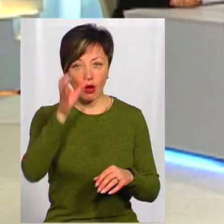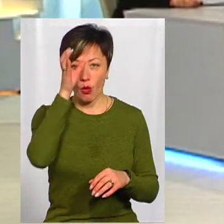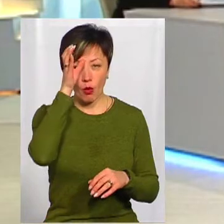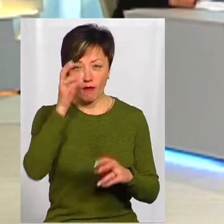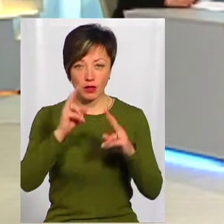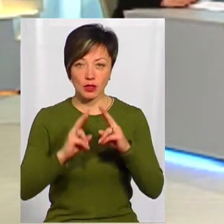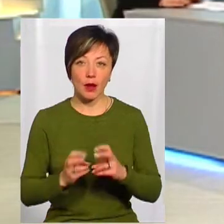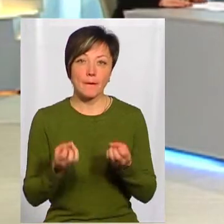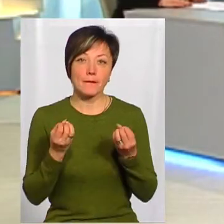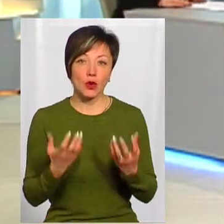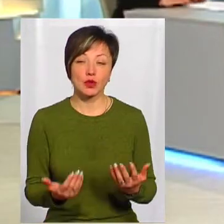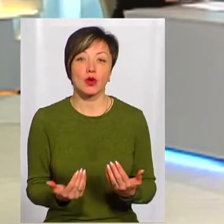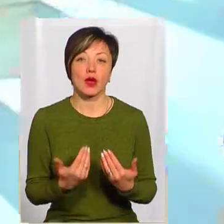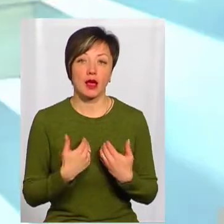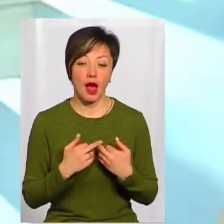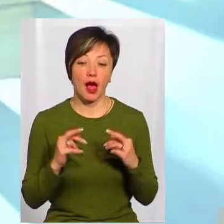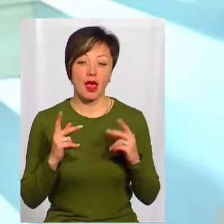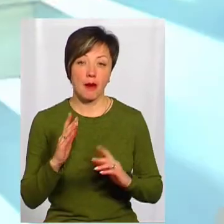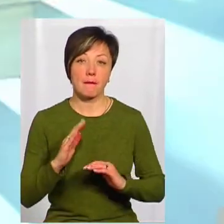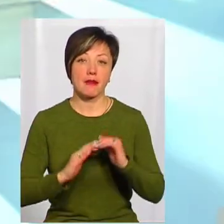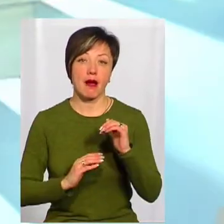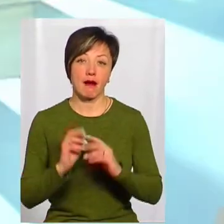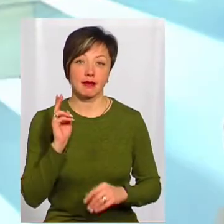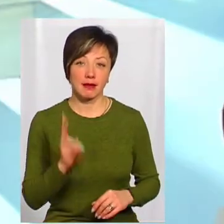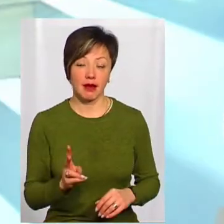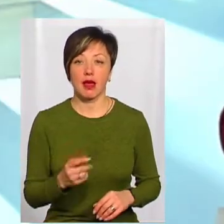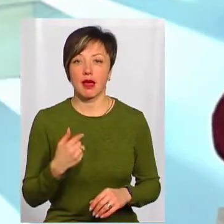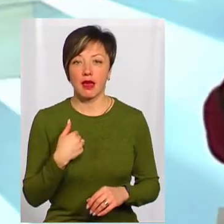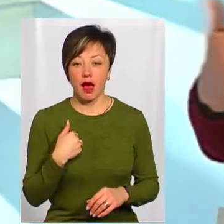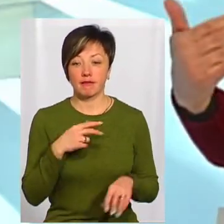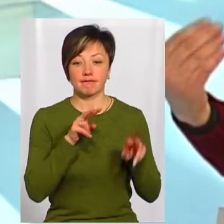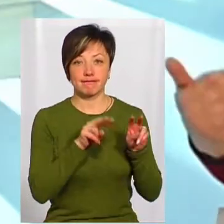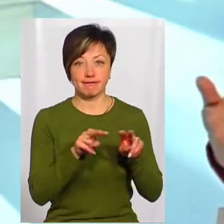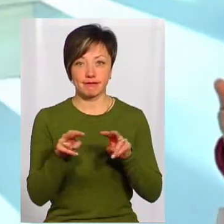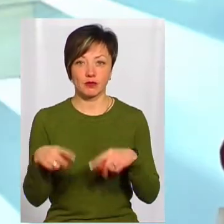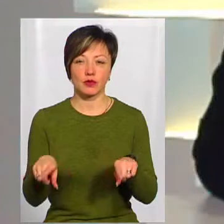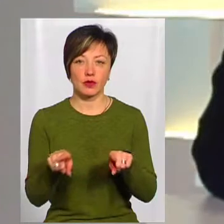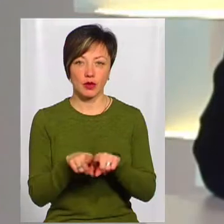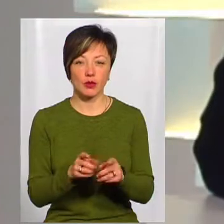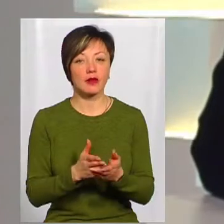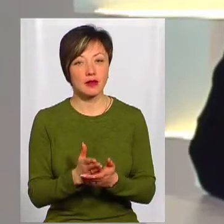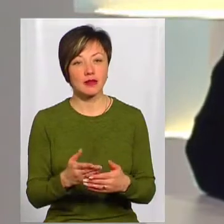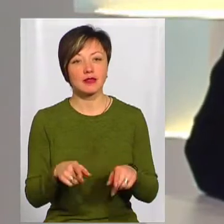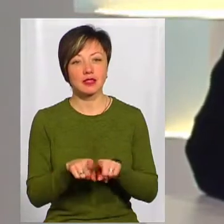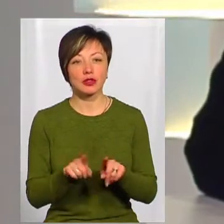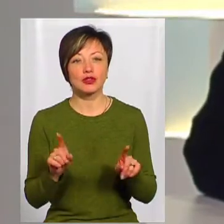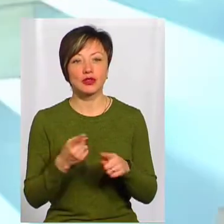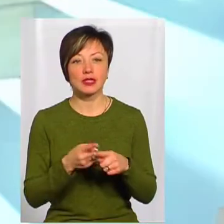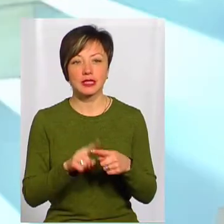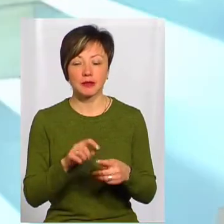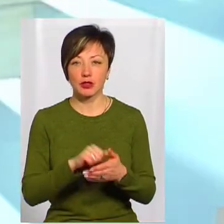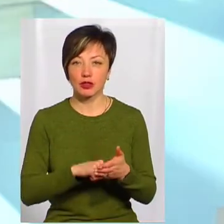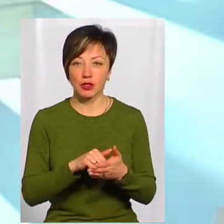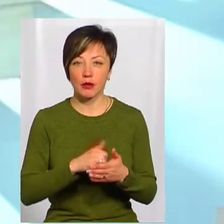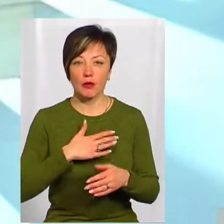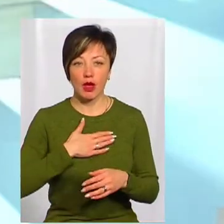дослідження. Це просто я, як практик, я відстежив отаку лінію. Ну, і все ж, що це за причина?